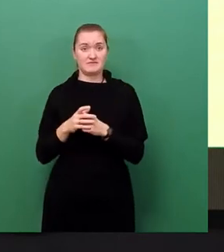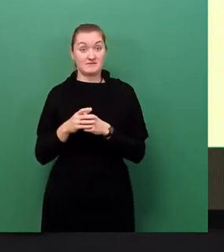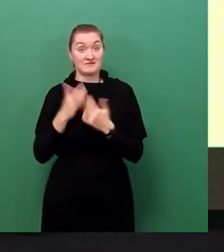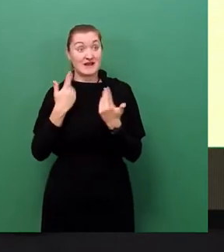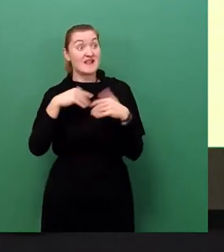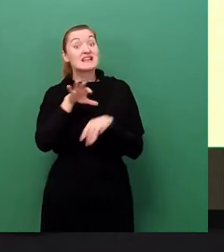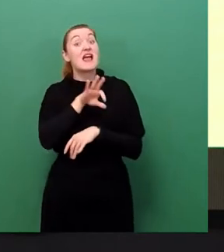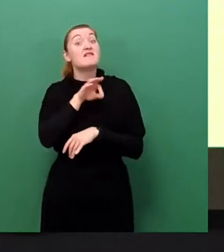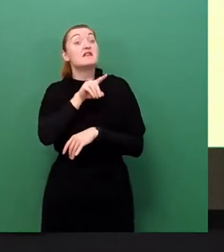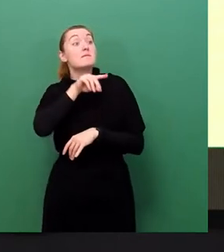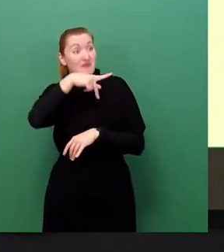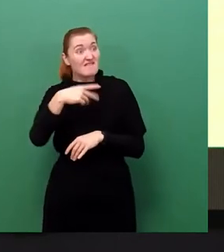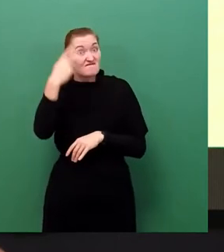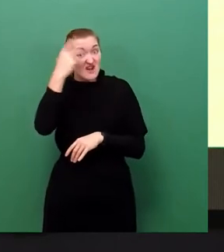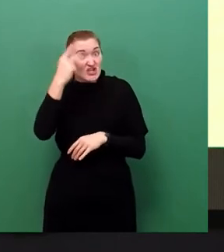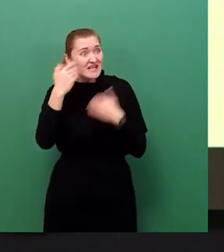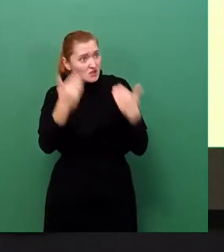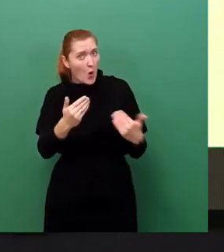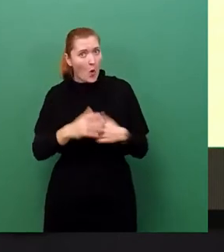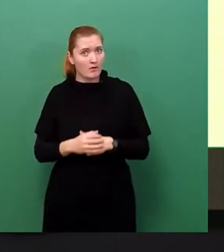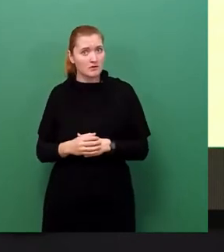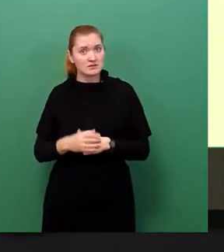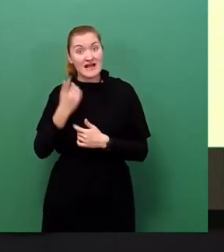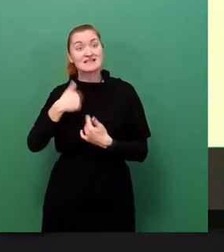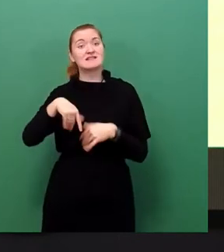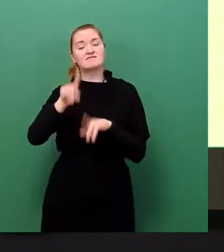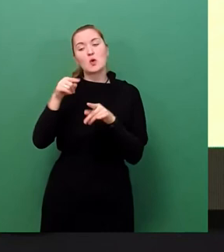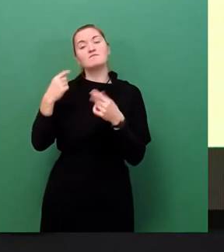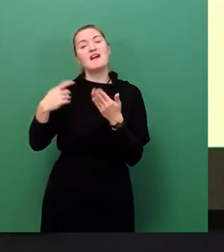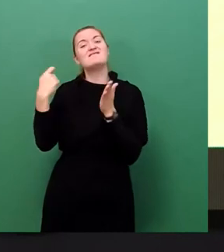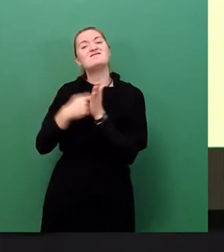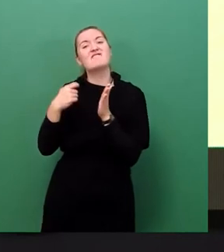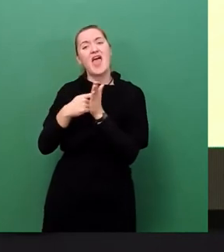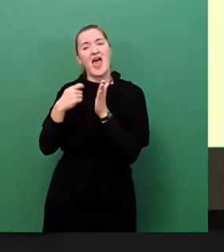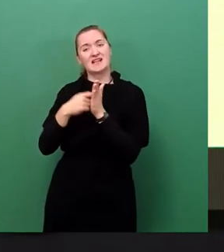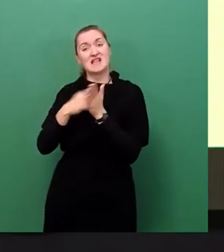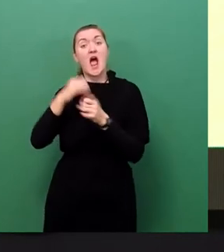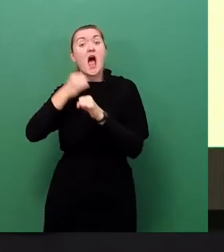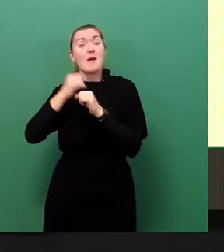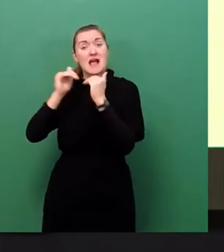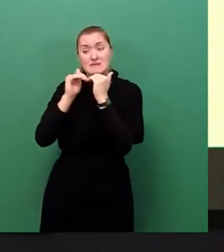könnte, wenn sie wollte, ja, dann bleibt nämlich die Wertschöpfung hier, die Arbeitsplätze sind dann auch hier.